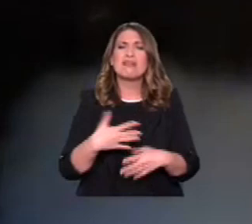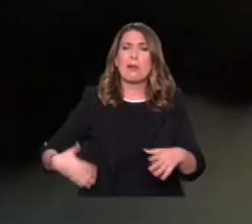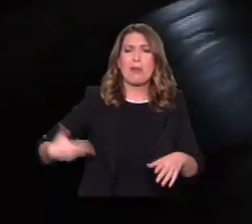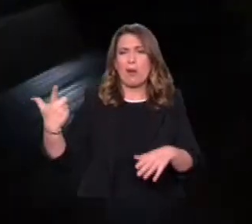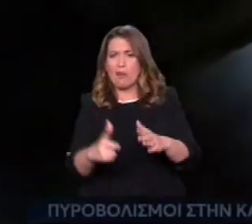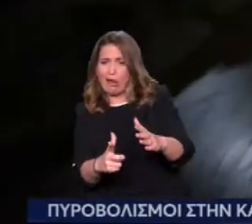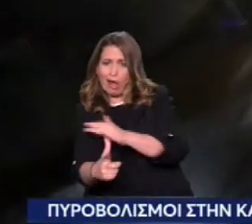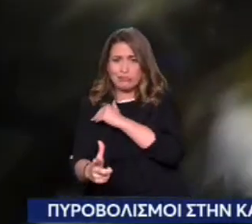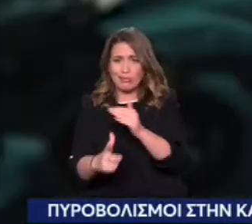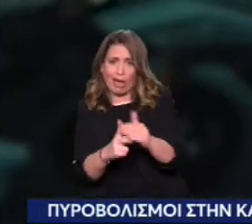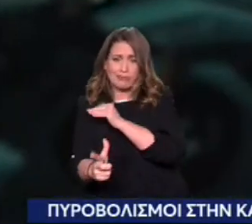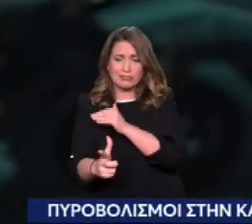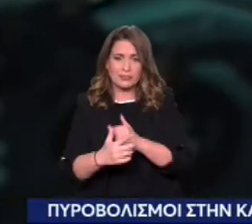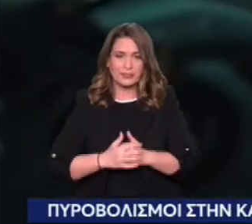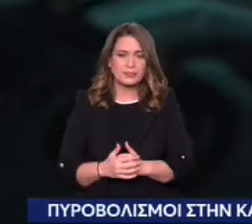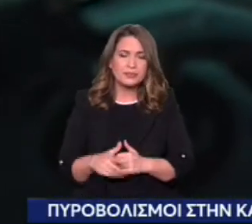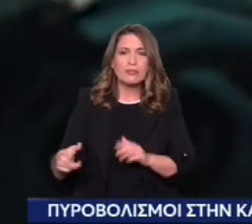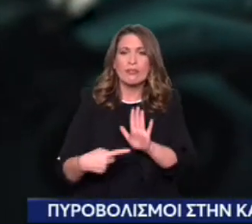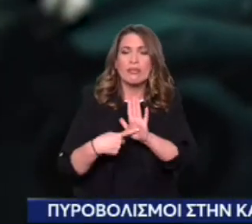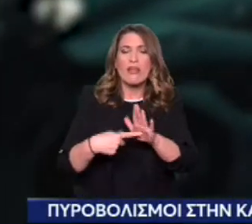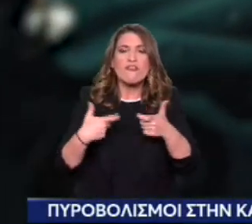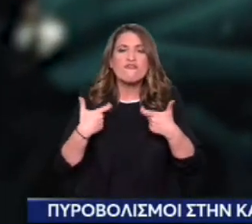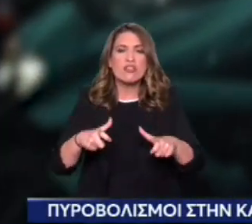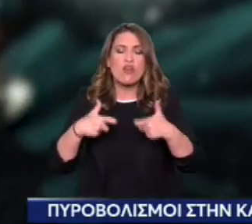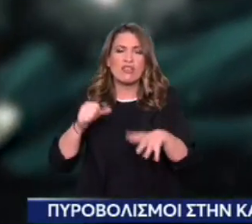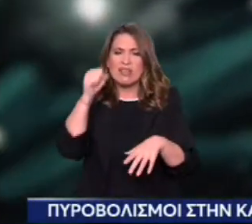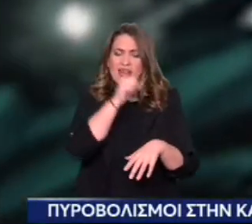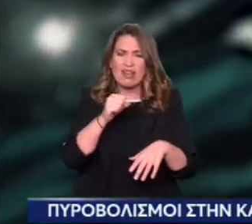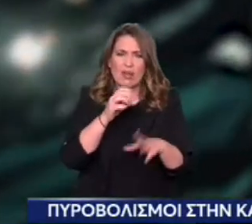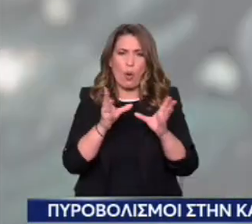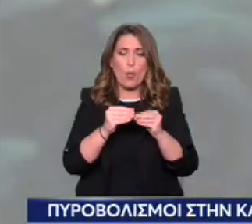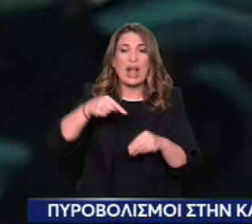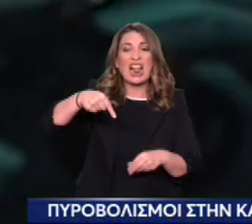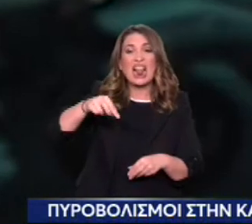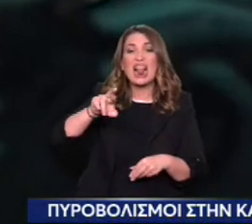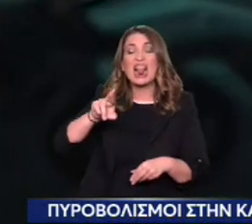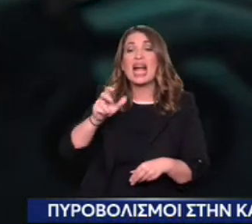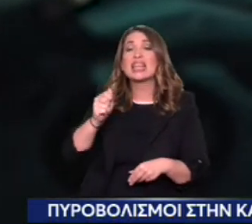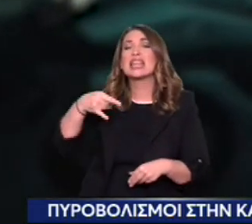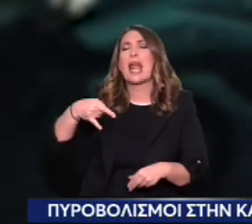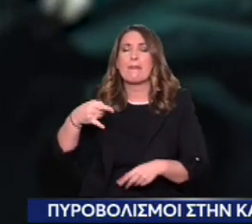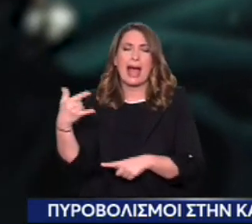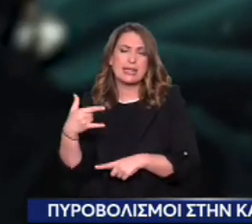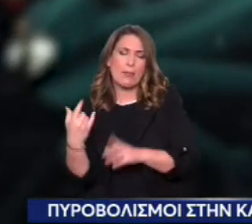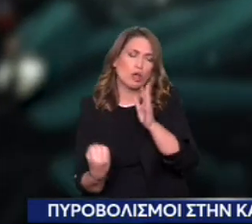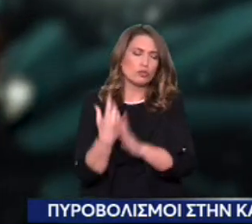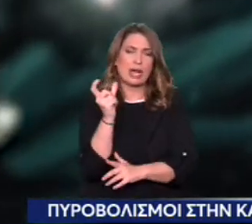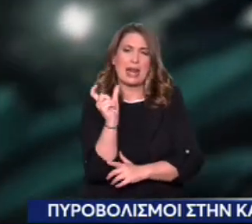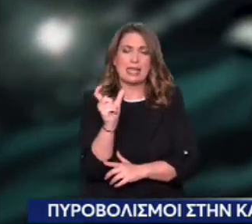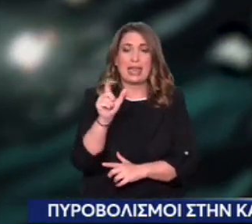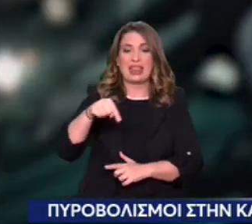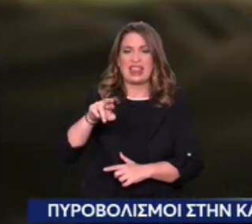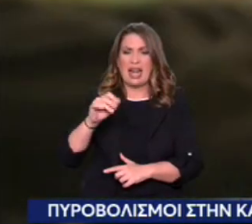Μέσα από δεκάδες βίντεο τραπ διαφημίζουν τη δράση τους, επιδεικνύουν μάλιστα τη συλλογή τους από όπλα και μαχαίρια και